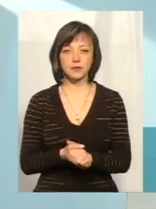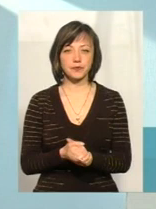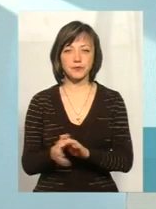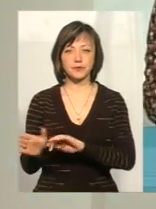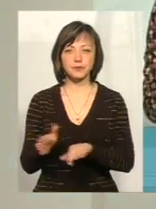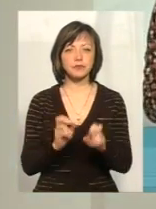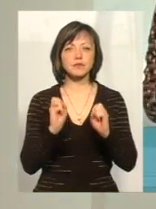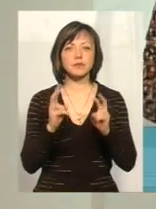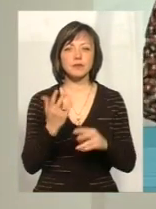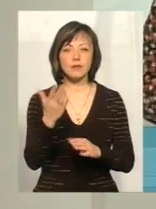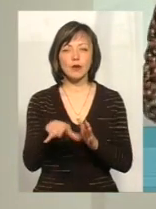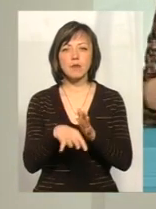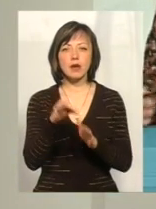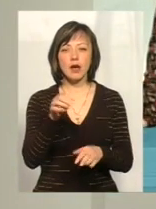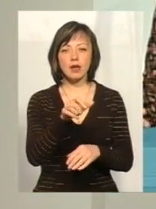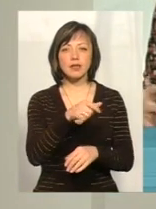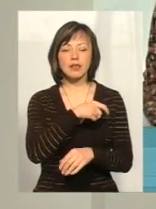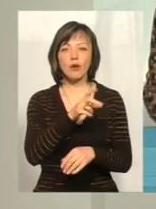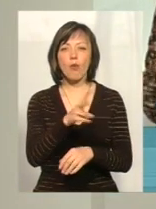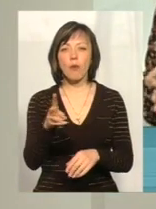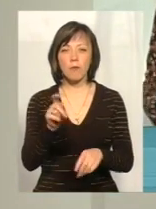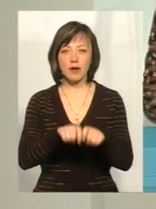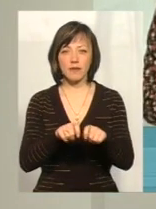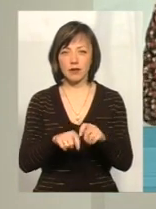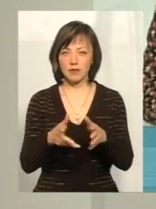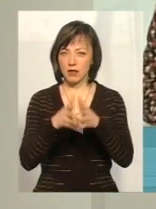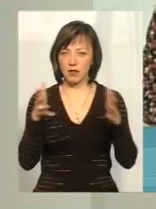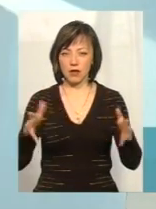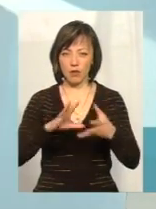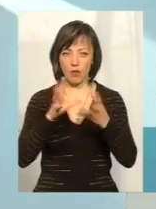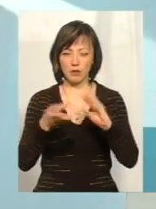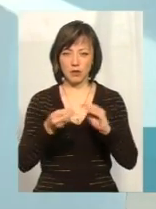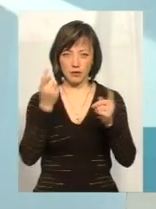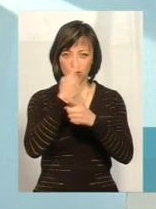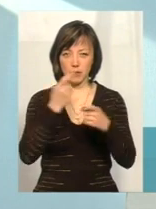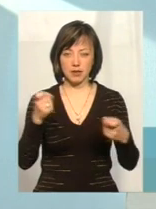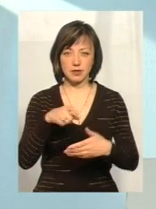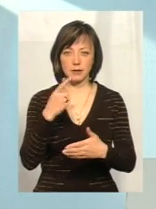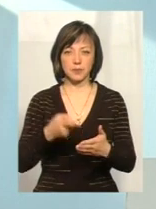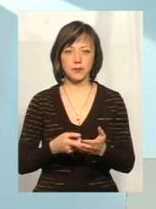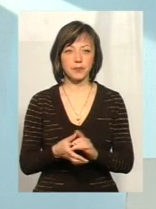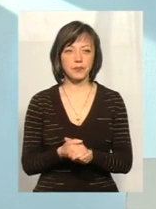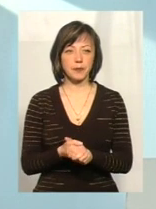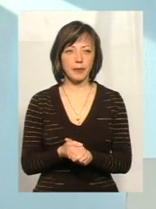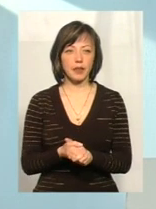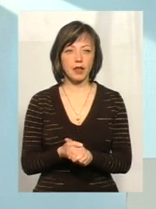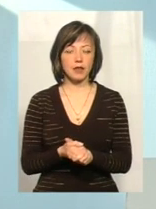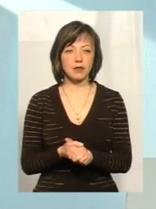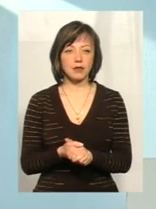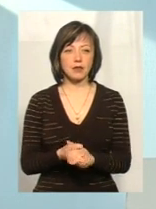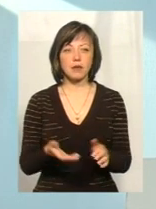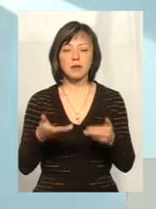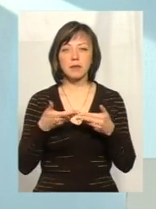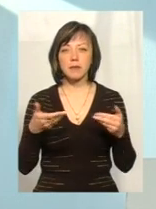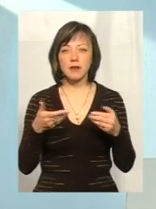чином ви обираєте тих, кого перевіряєте? Адже це дуже великий обсяг інформації. Ну, ми вже визначаємо просто